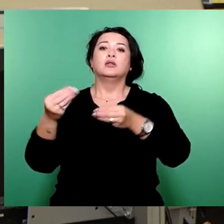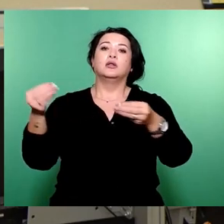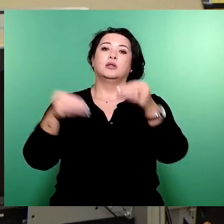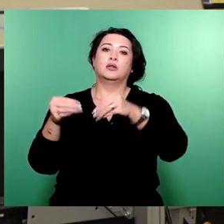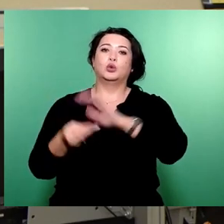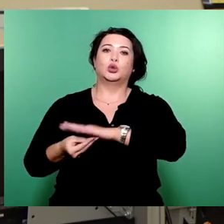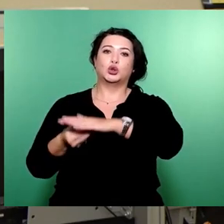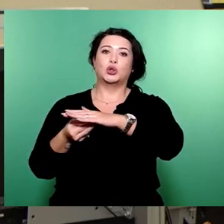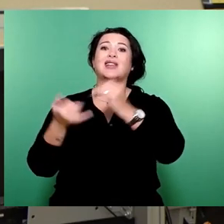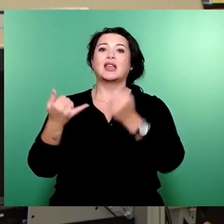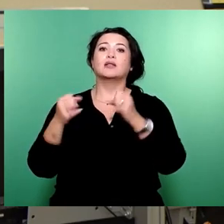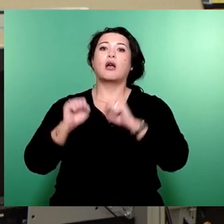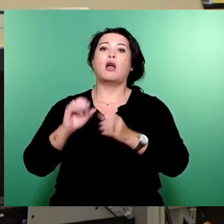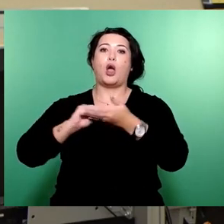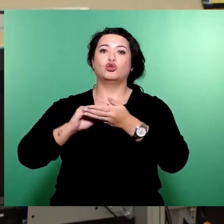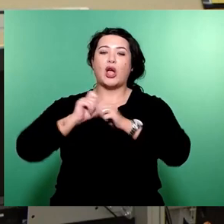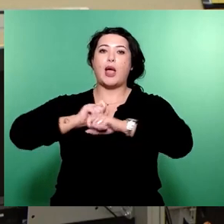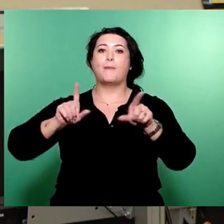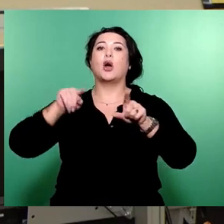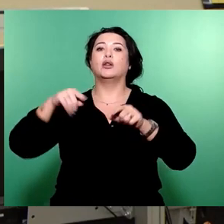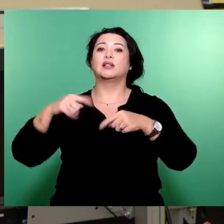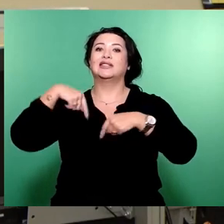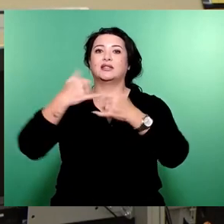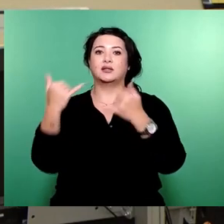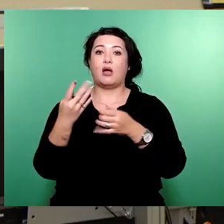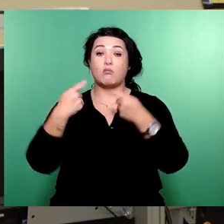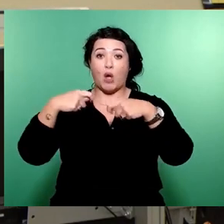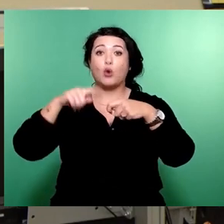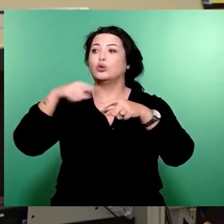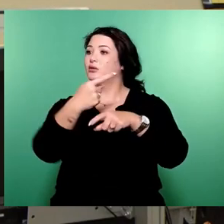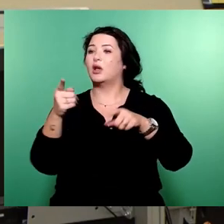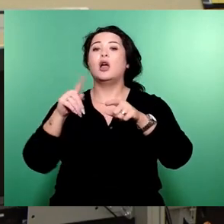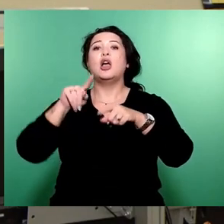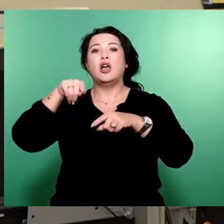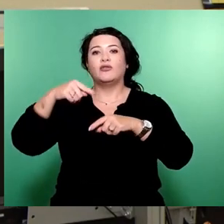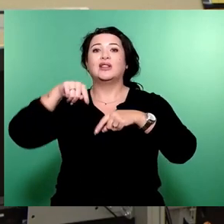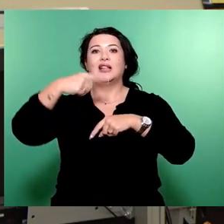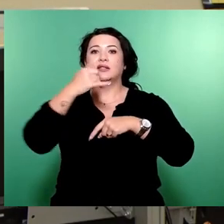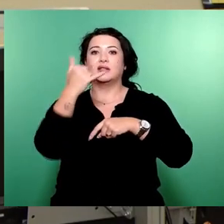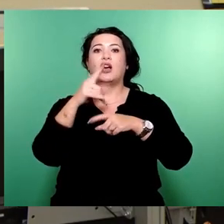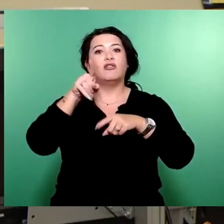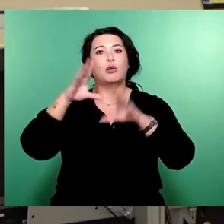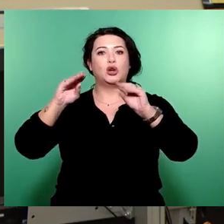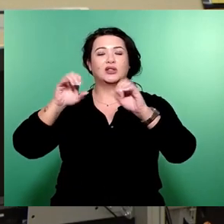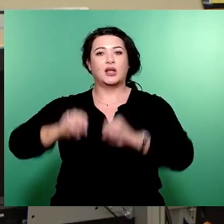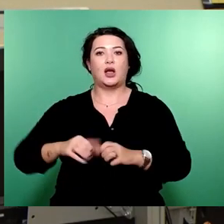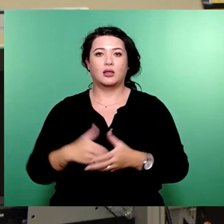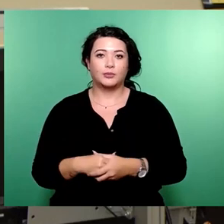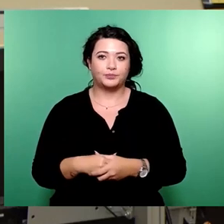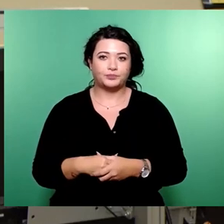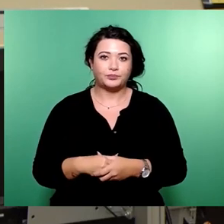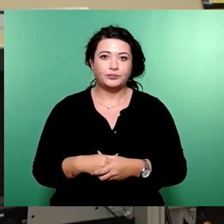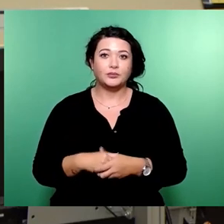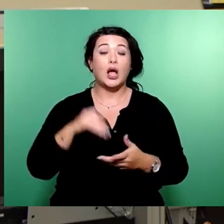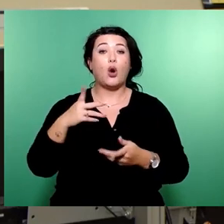und nächstes Jahr wird das Ding gebaut und die Schachwitzer können ihren Platz wieder nutzen. Thema Saneco, Thema Werterhalt, ist immer ein Thema. Was wir